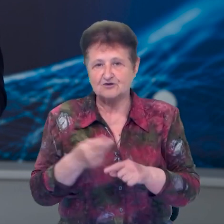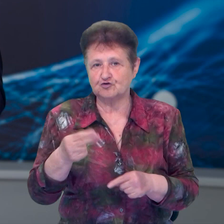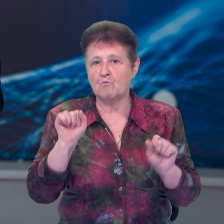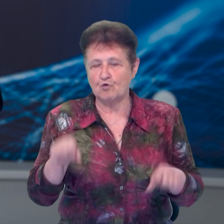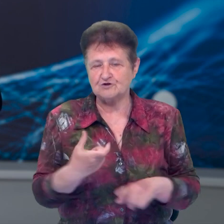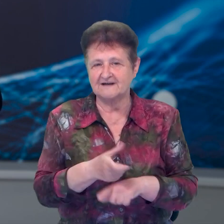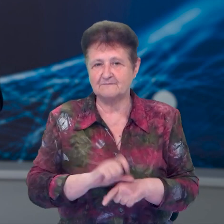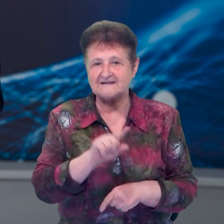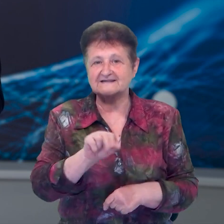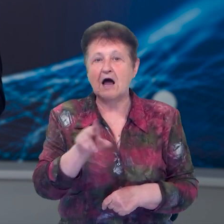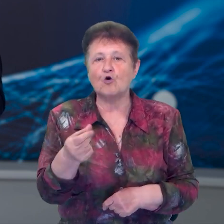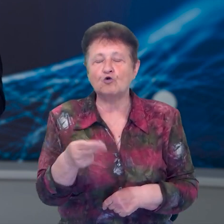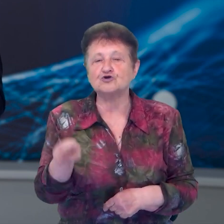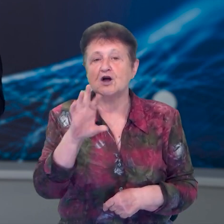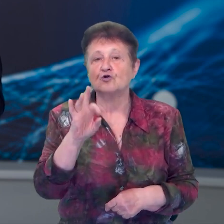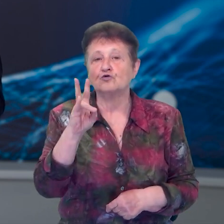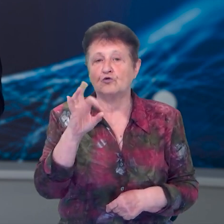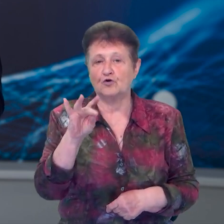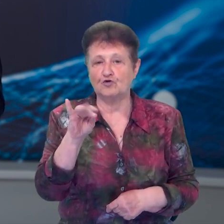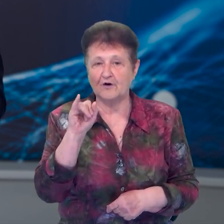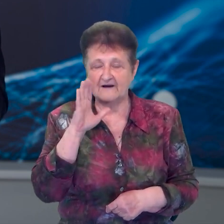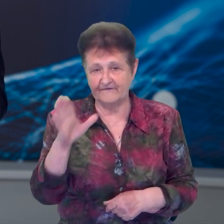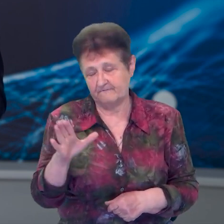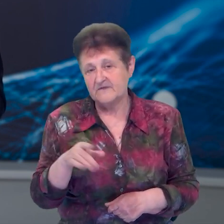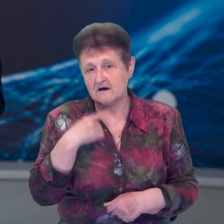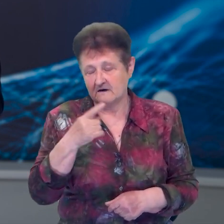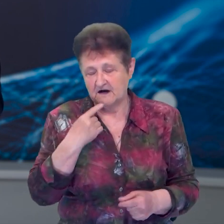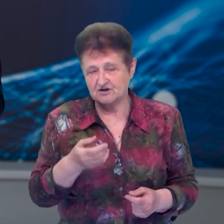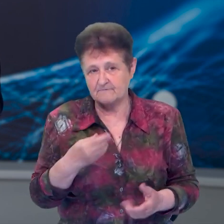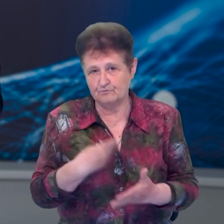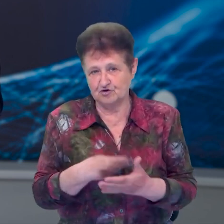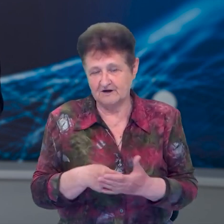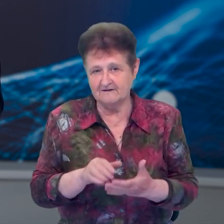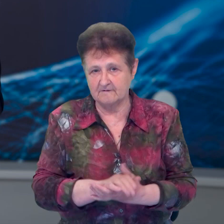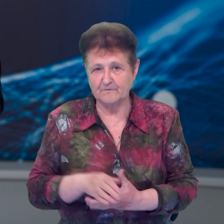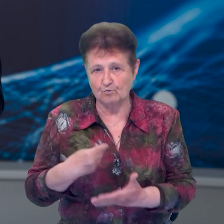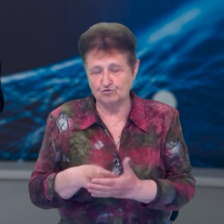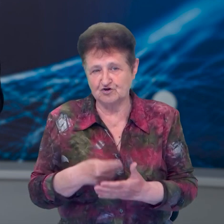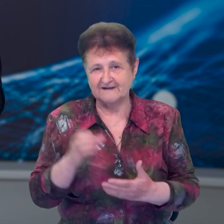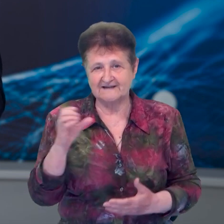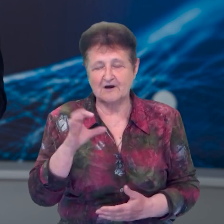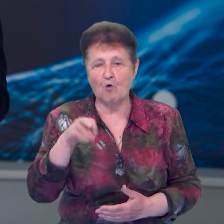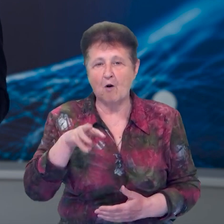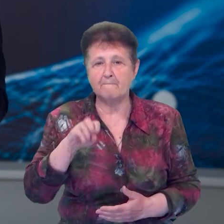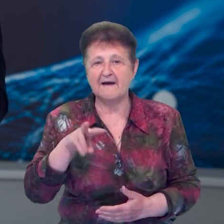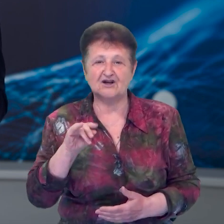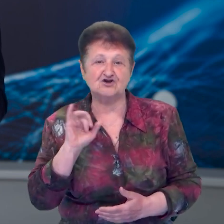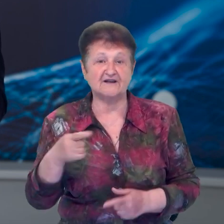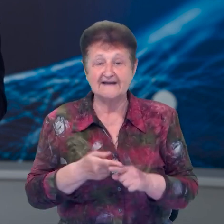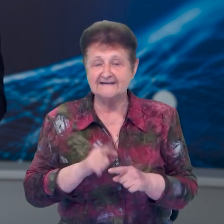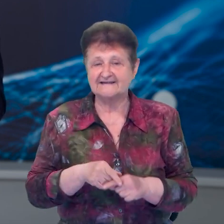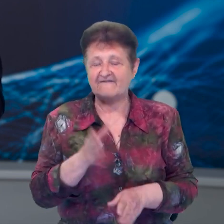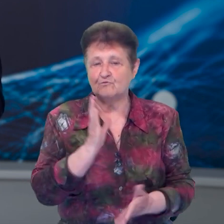можуть збільшити за гроші донорів, каже координатор ініціативи «Громадський бюджет на дитячі мрії» Сергій Омельчкін. Це